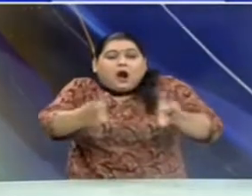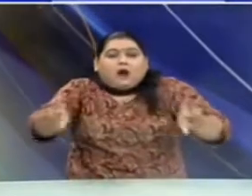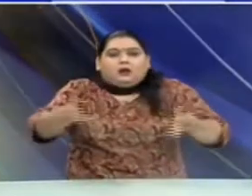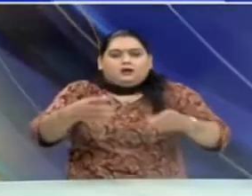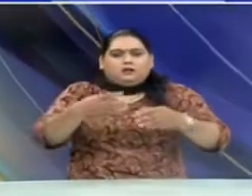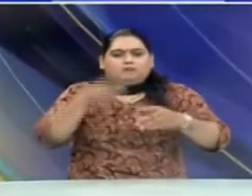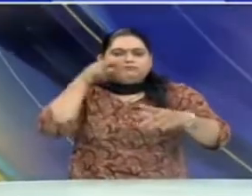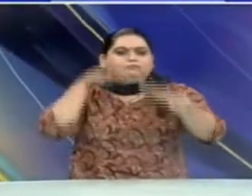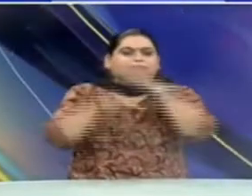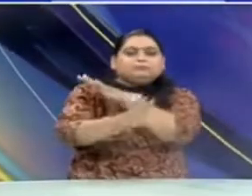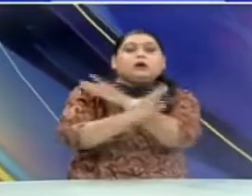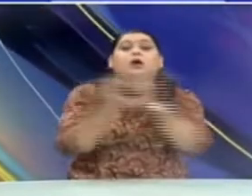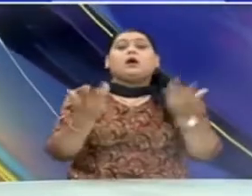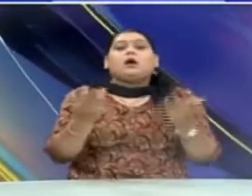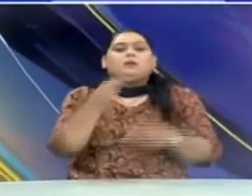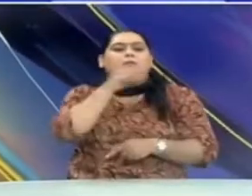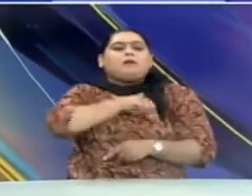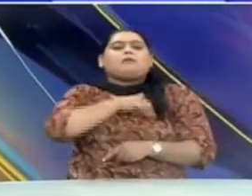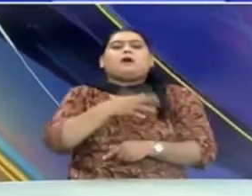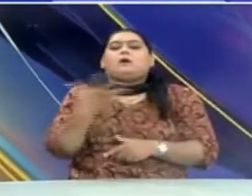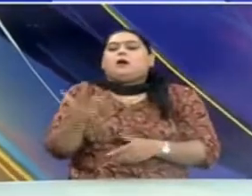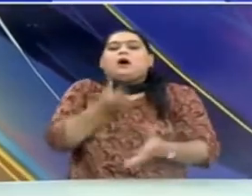क्षेतर को भी इसका लाब दिलाने के लिए